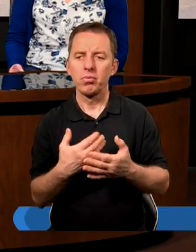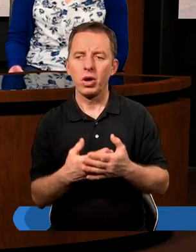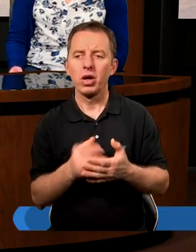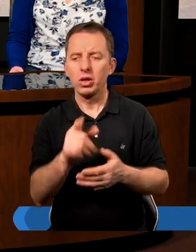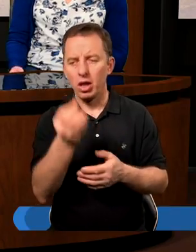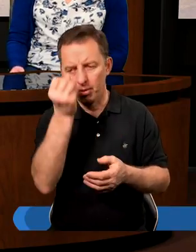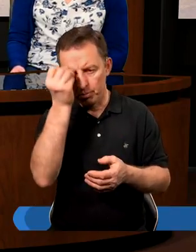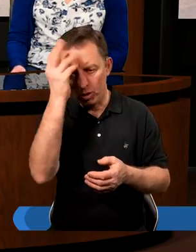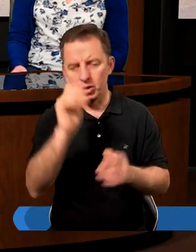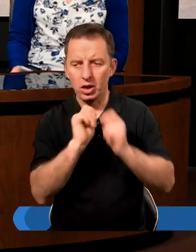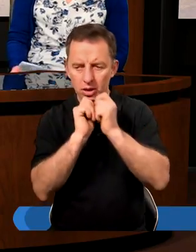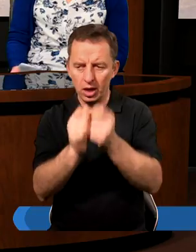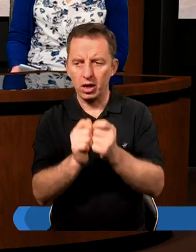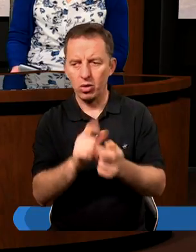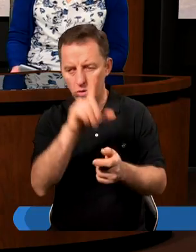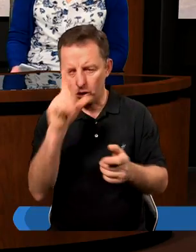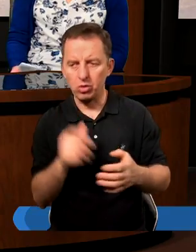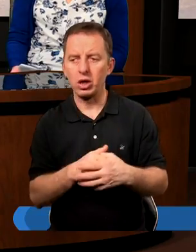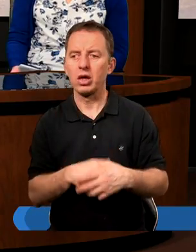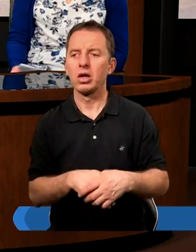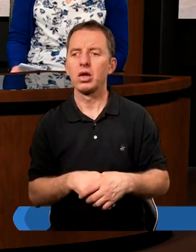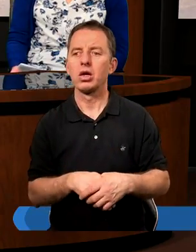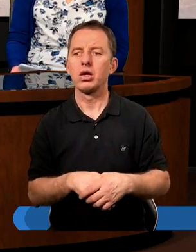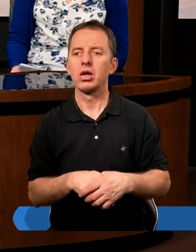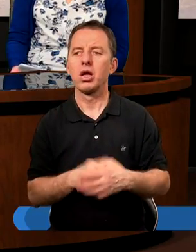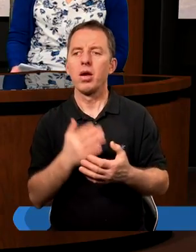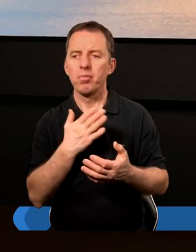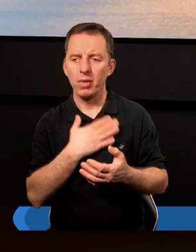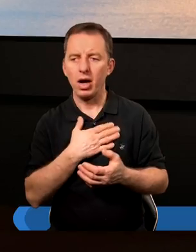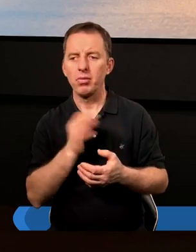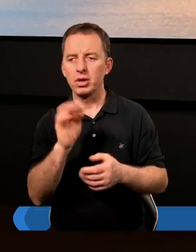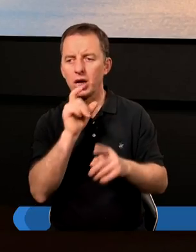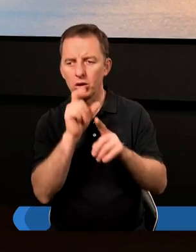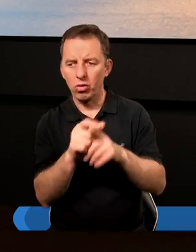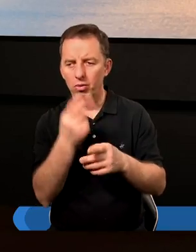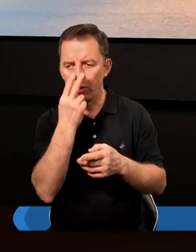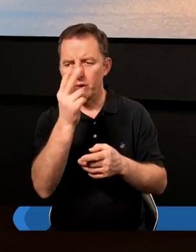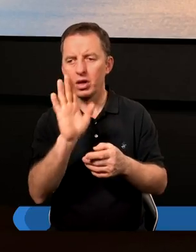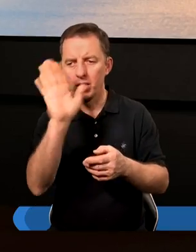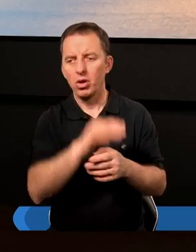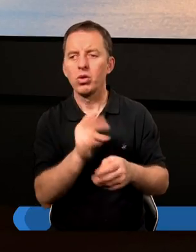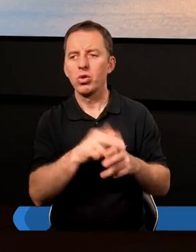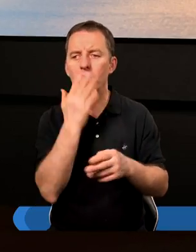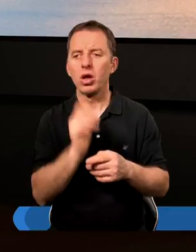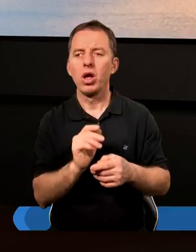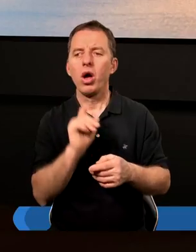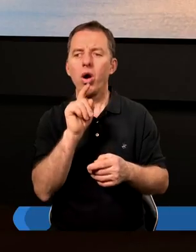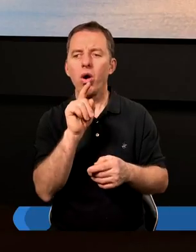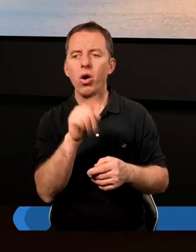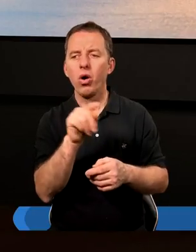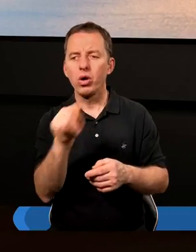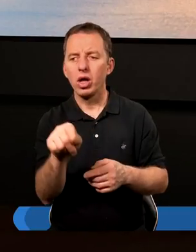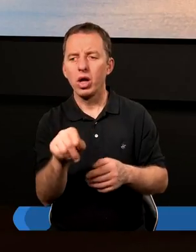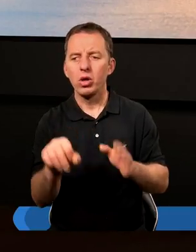mądrej zazdrości. Mamy takie słowa, na przykład, popatrzcie na Boga, który mówi o to i